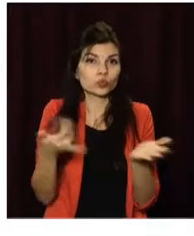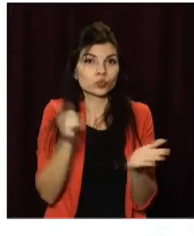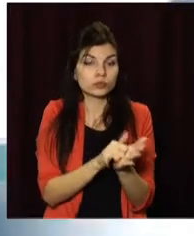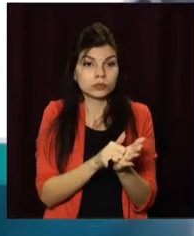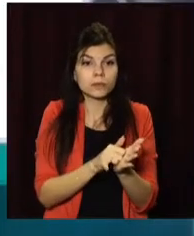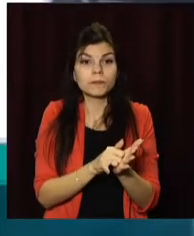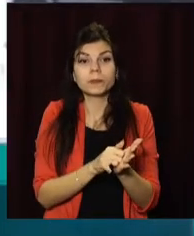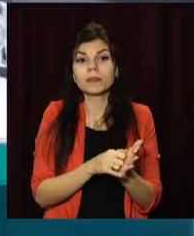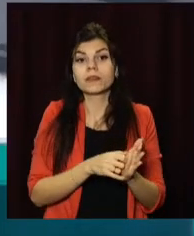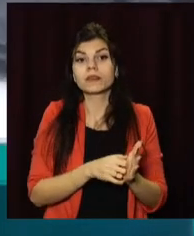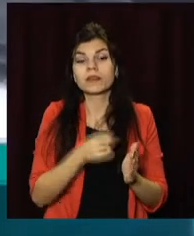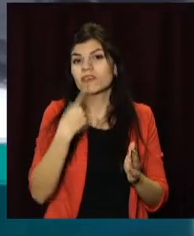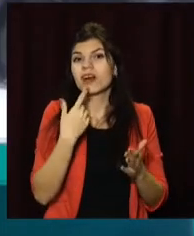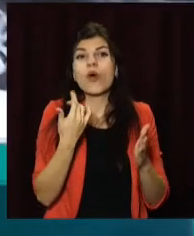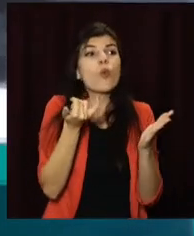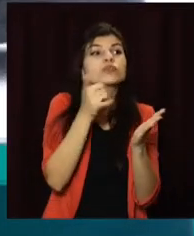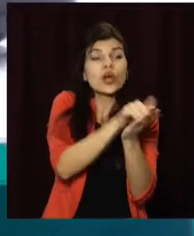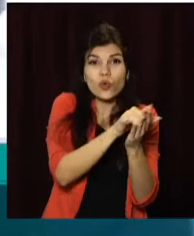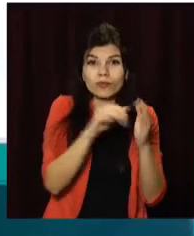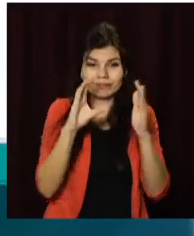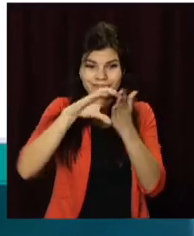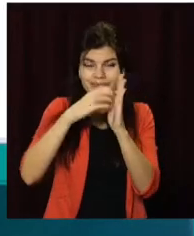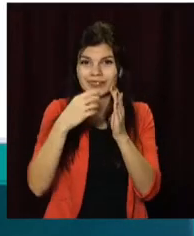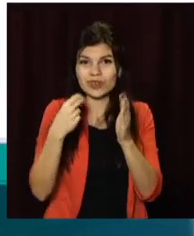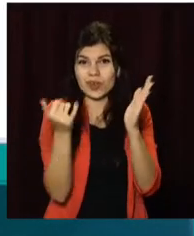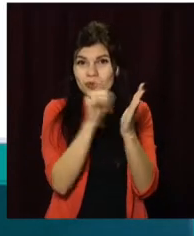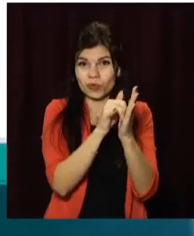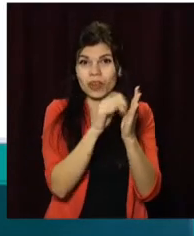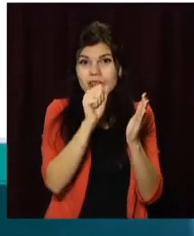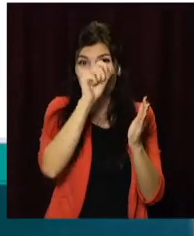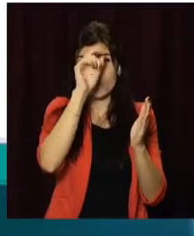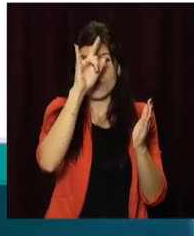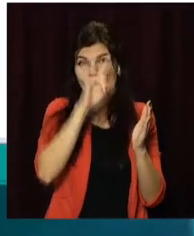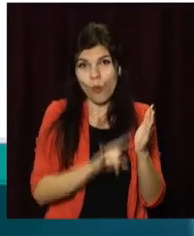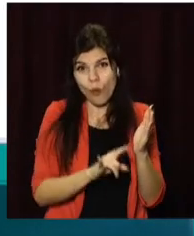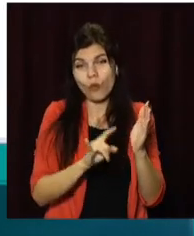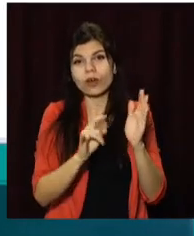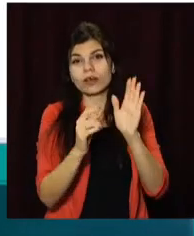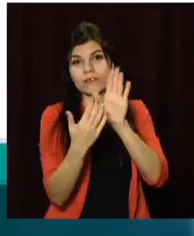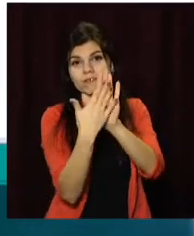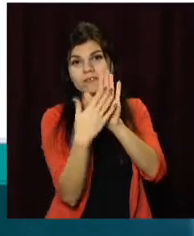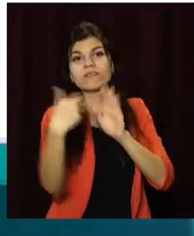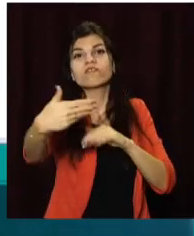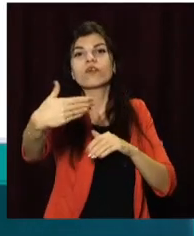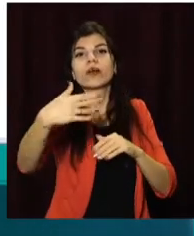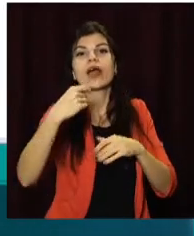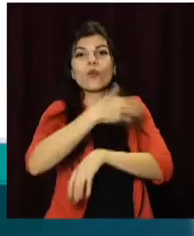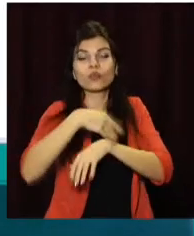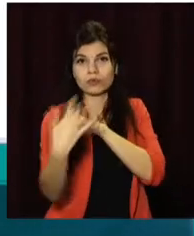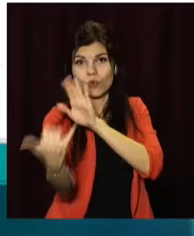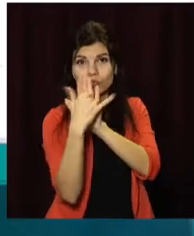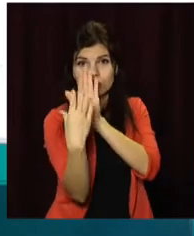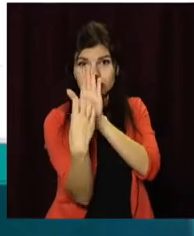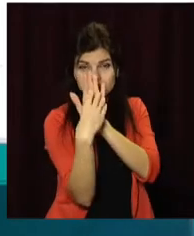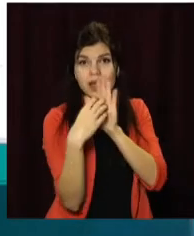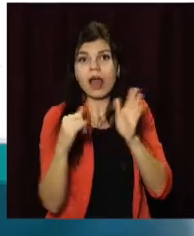станції займає до 15 минут. Її просто приклеюється на наружну частину вікна і підключається до